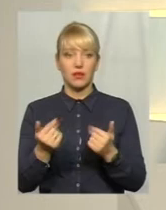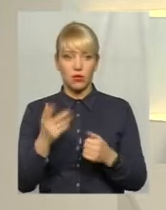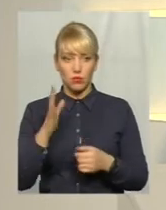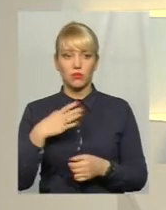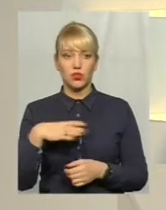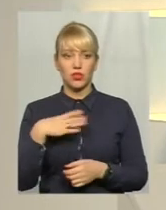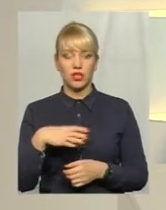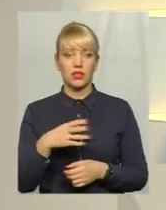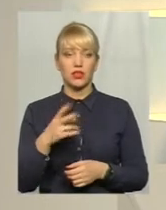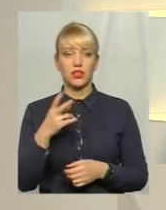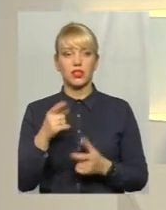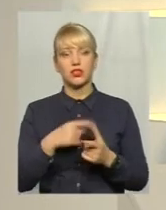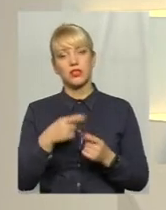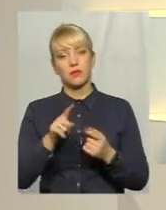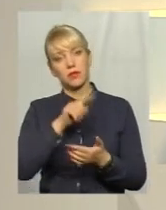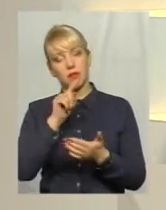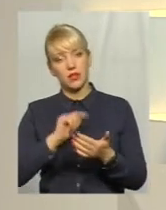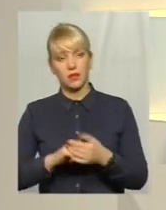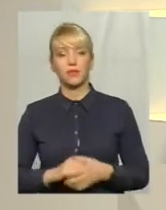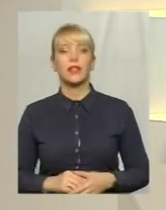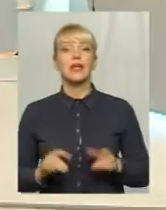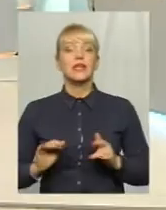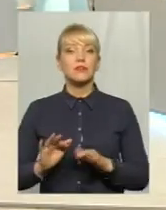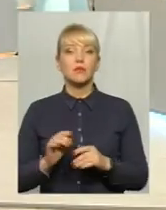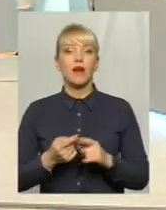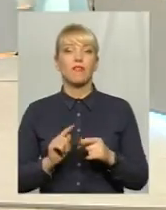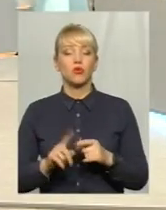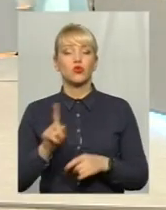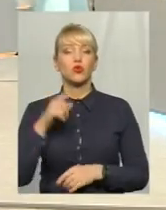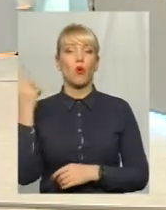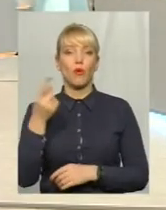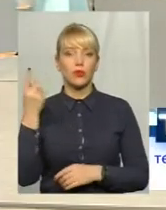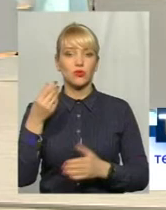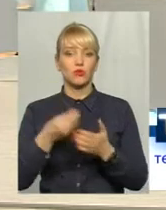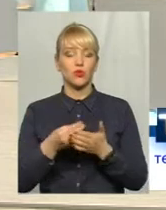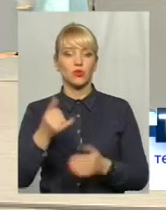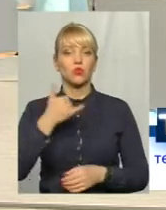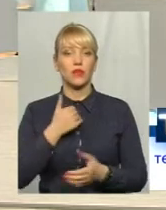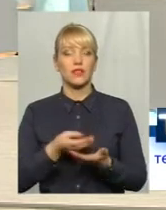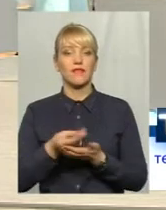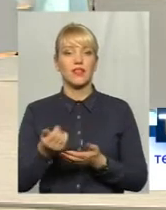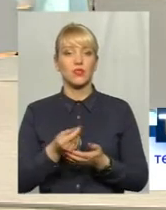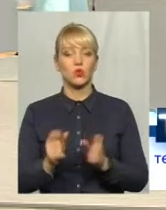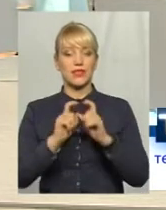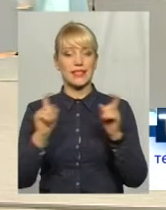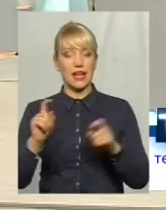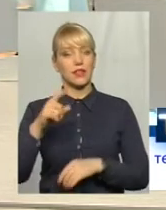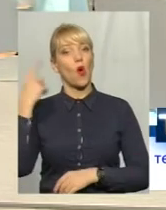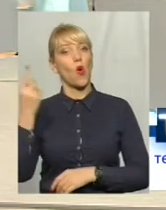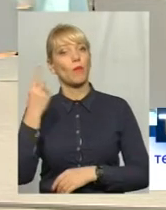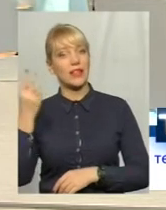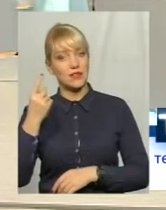оснащення. Чи це ще під питання? Ну, справа в тому, що з обласного бюджета у нас фінансуються заходи обласного